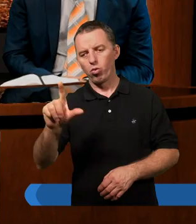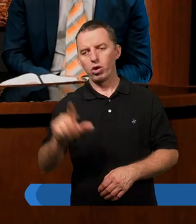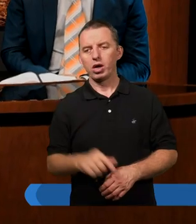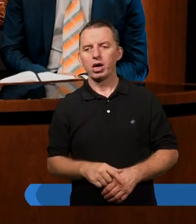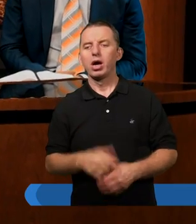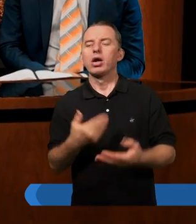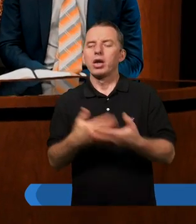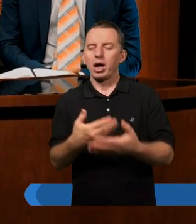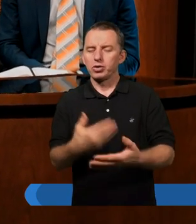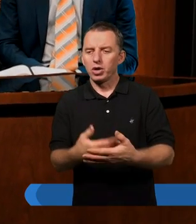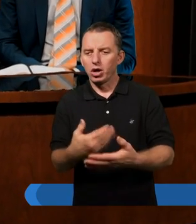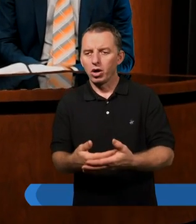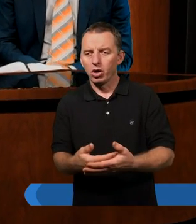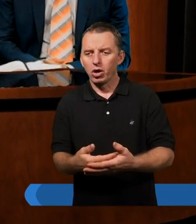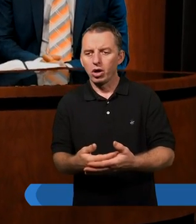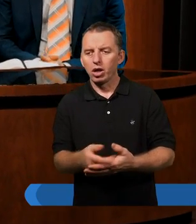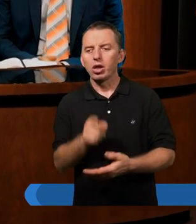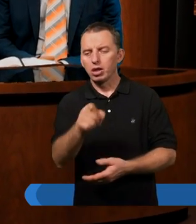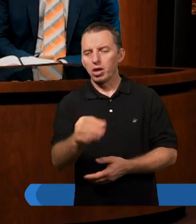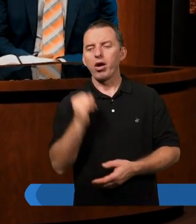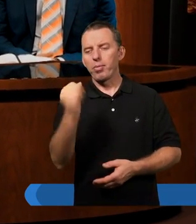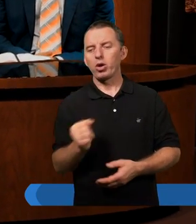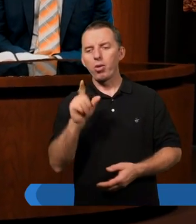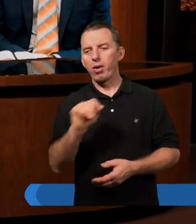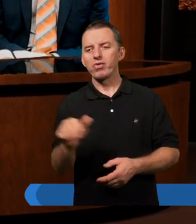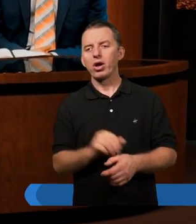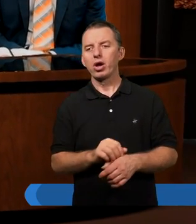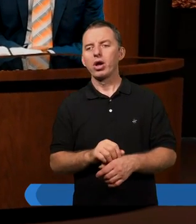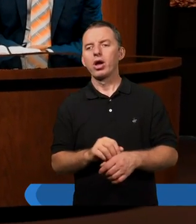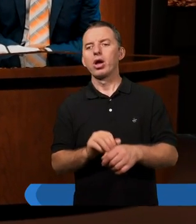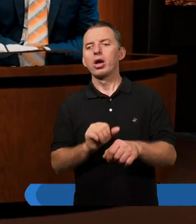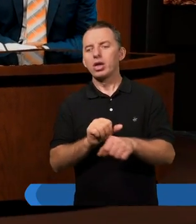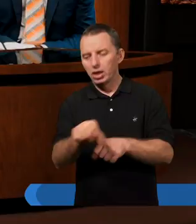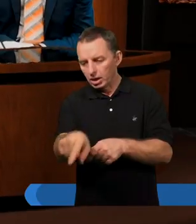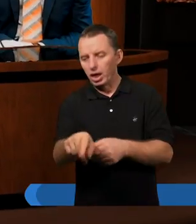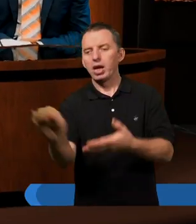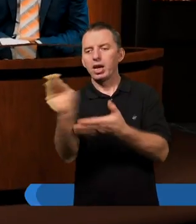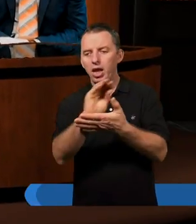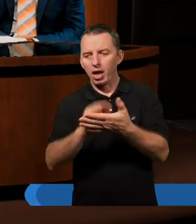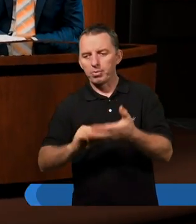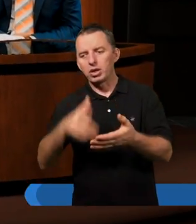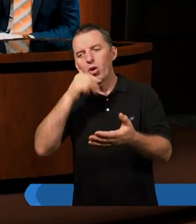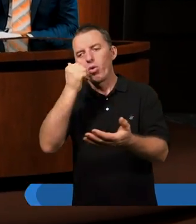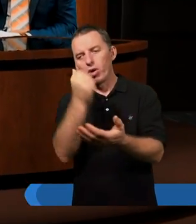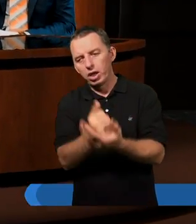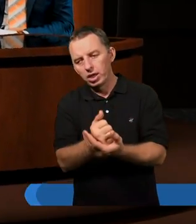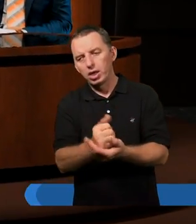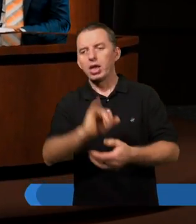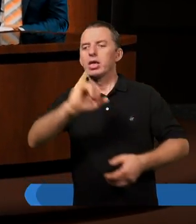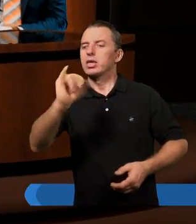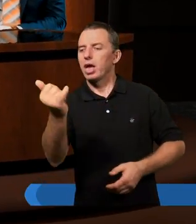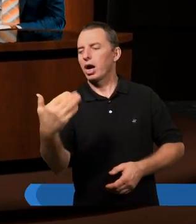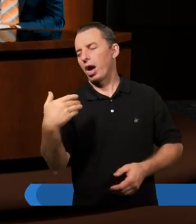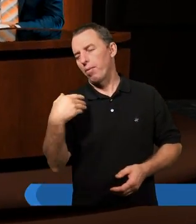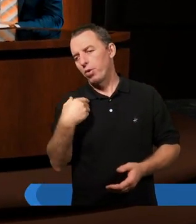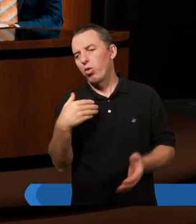Dlaczego apostoł Paweł akurat nie napisał ten list? Jaka była potrzeba?